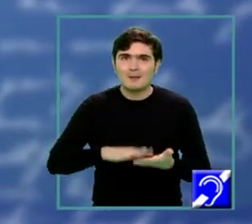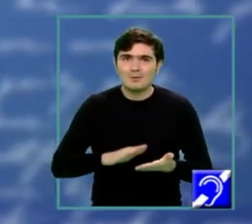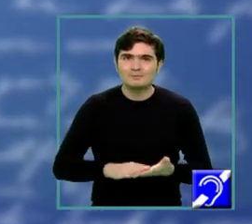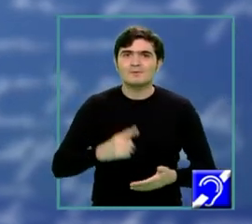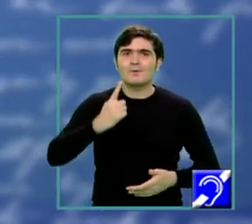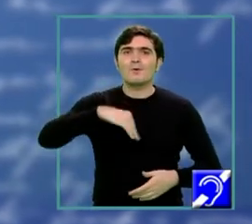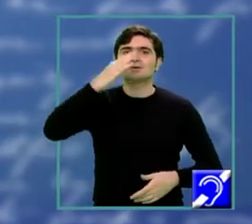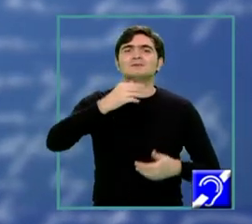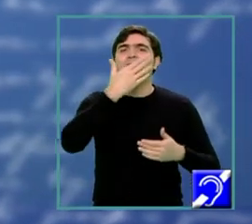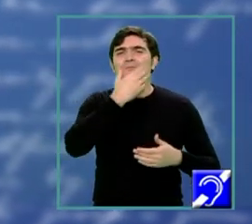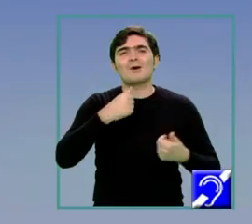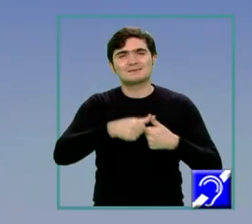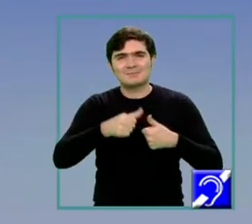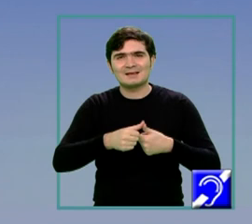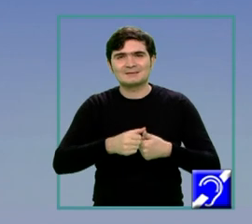Sii frumoasă, prieteni!